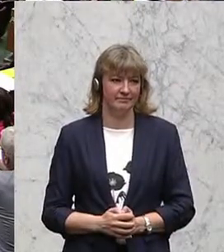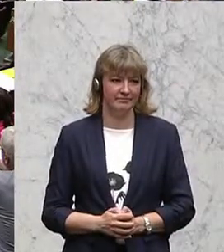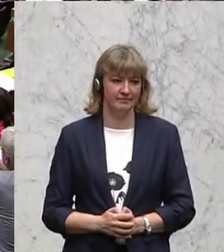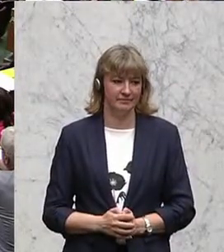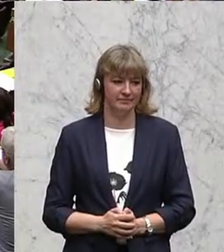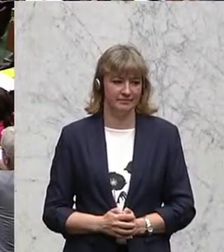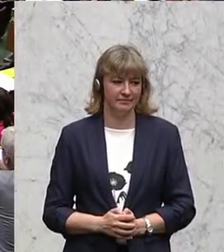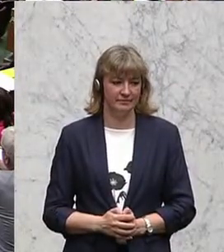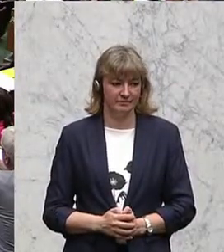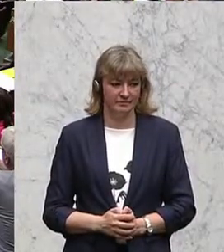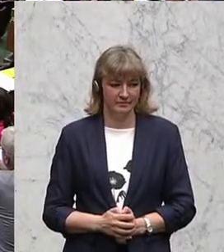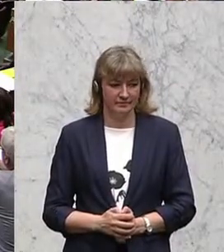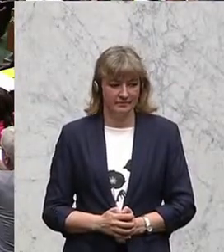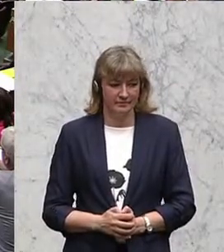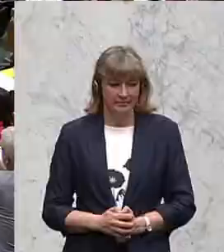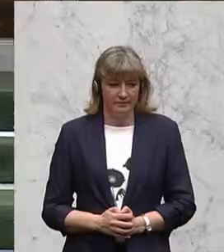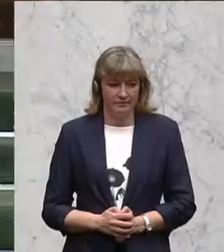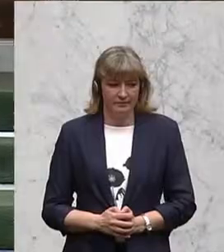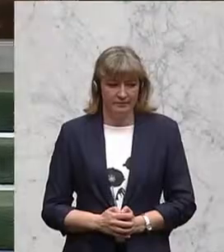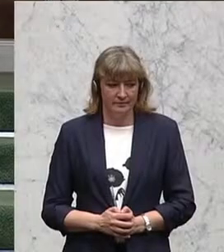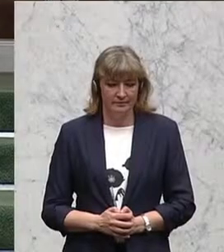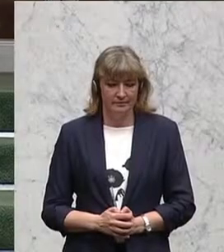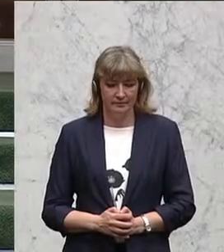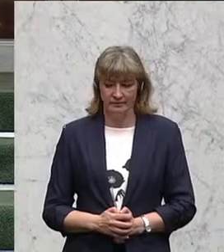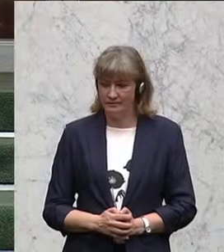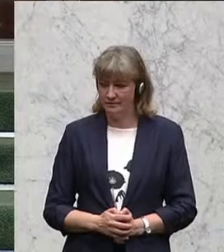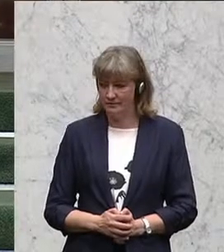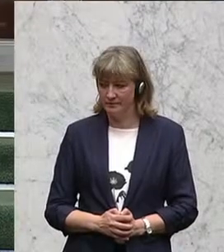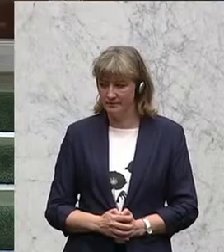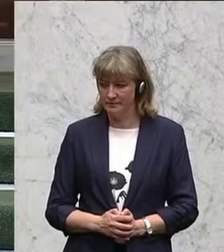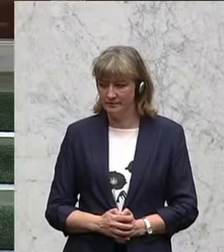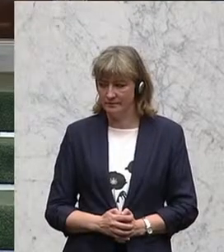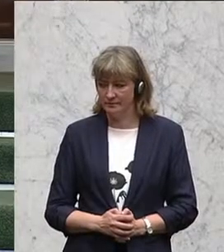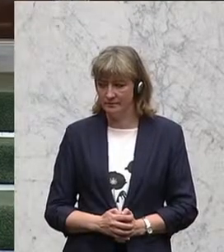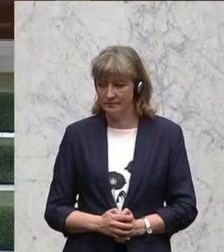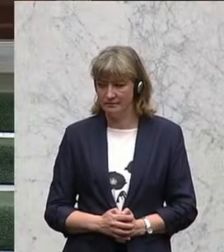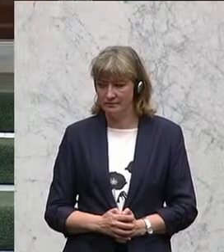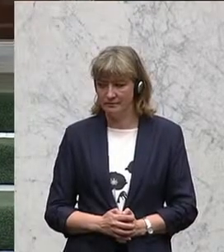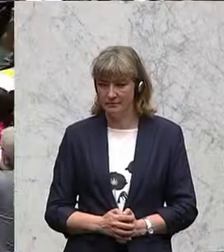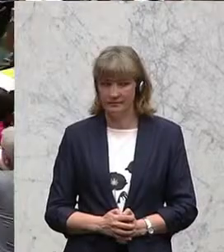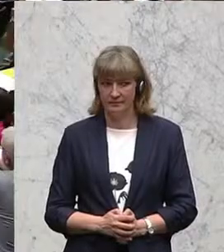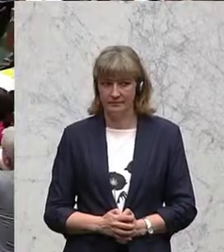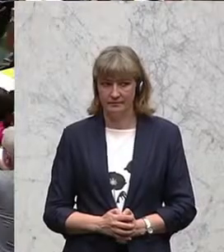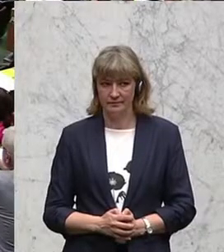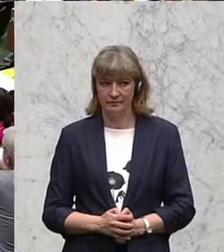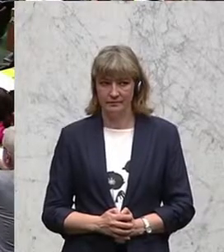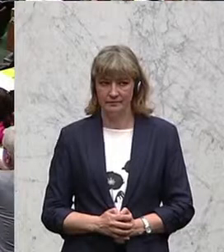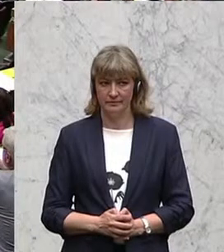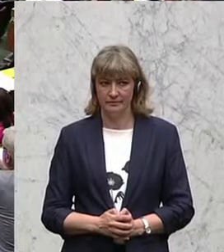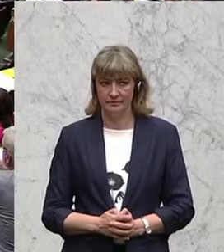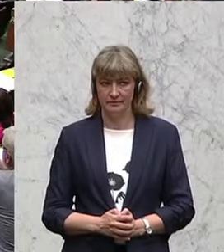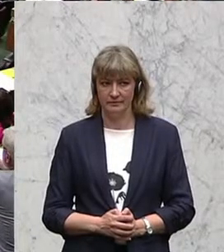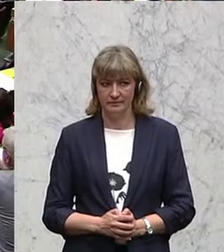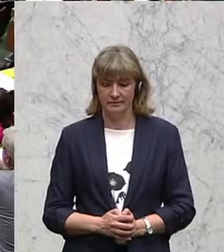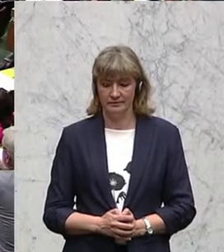Er begrüße die Initiative, eine barrierefreie Internetseite einzurichten, betont Franz Josef Weinig,